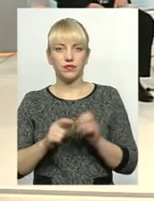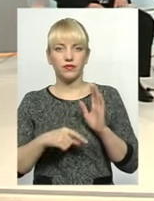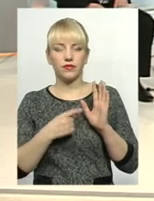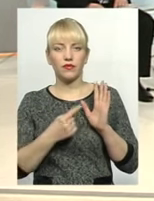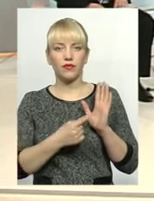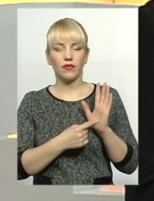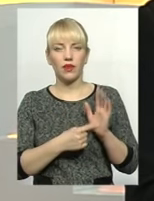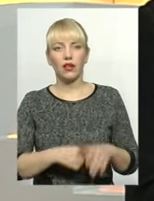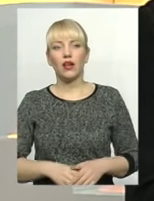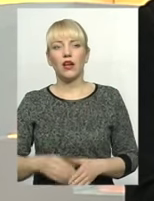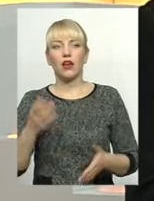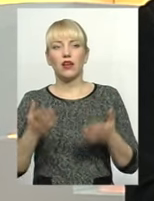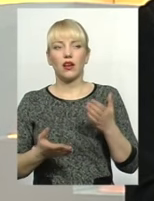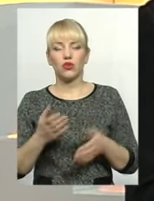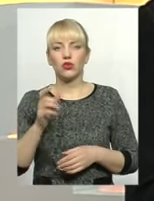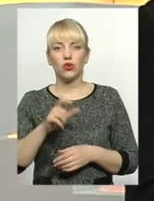бачать,